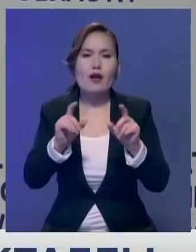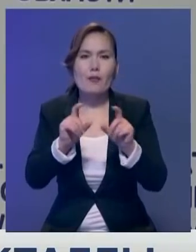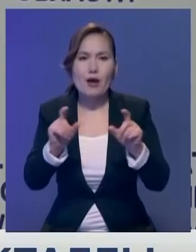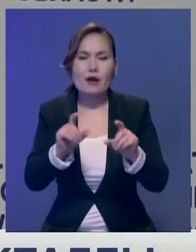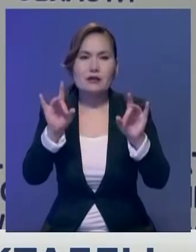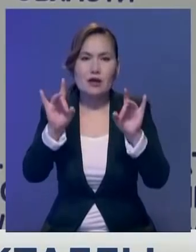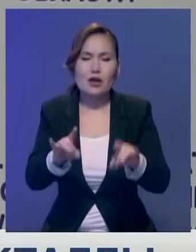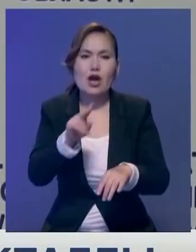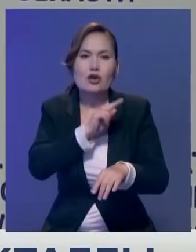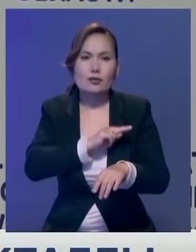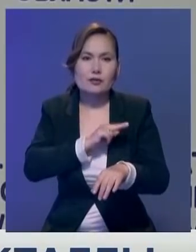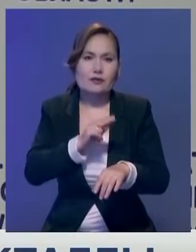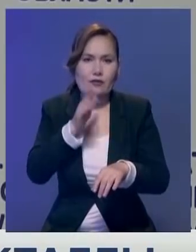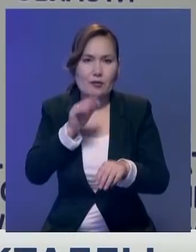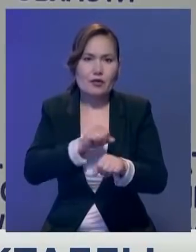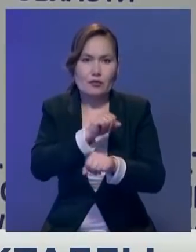орнылары жұмысын тоқтатады.